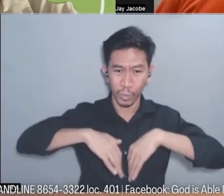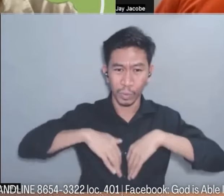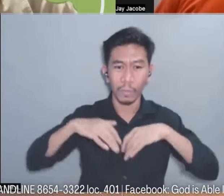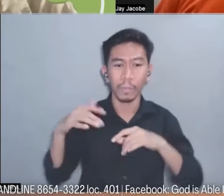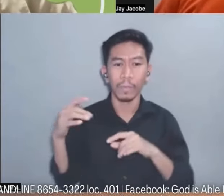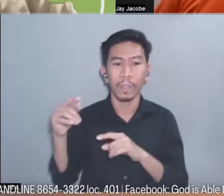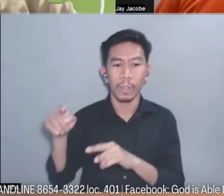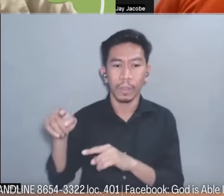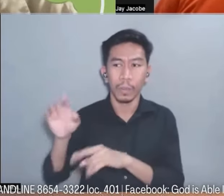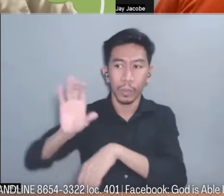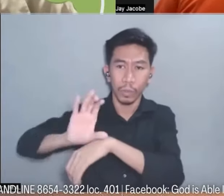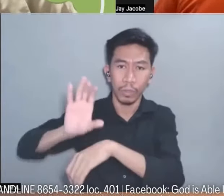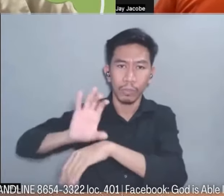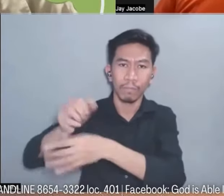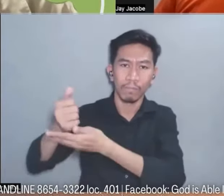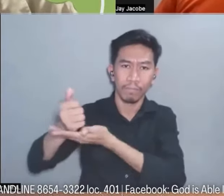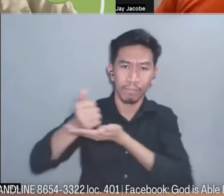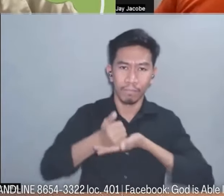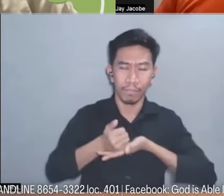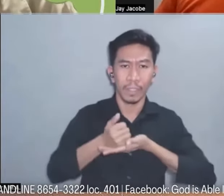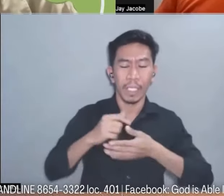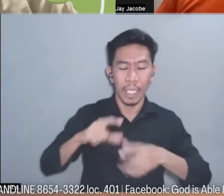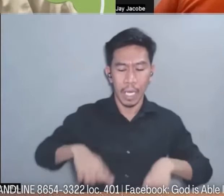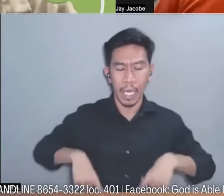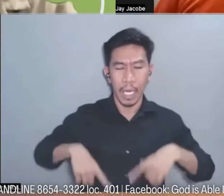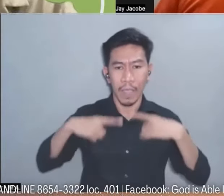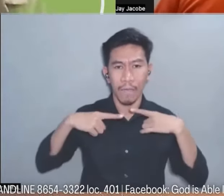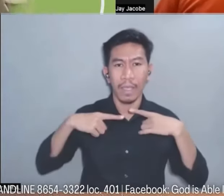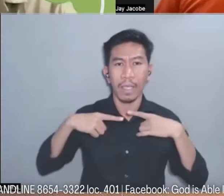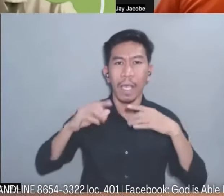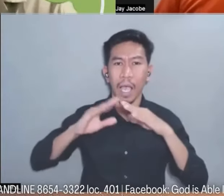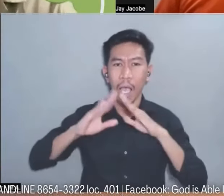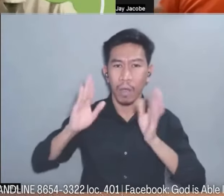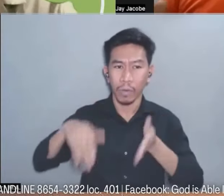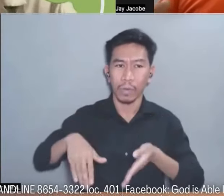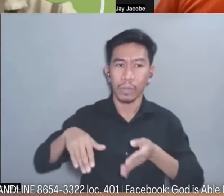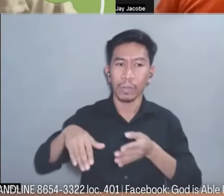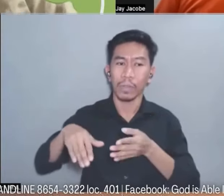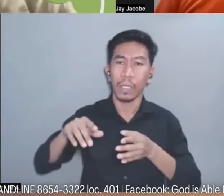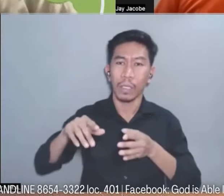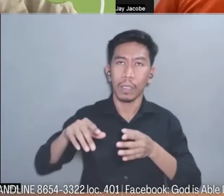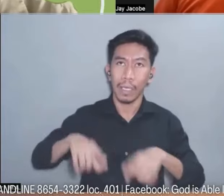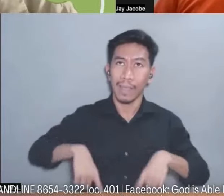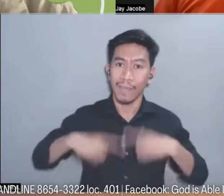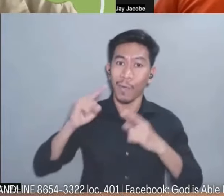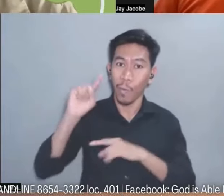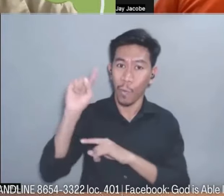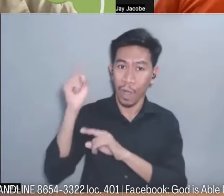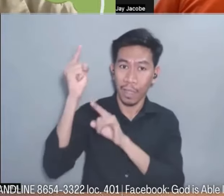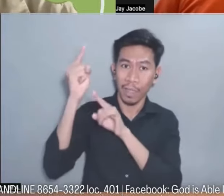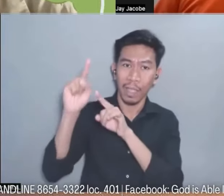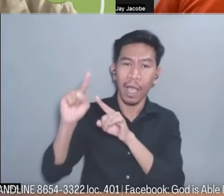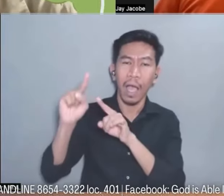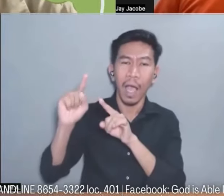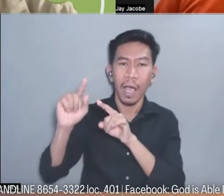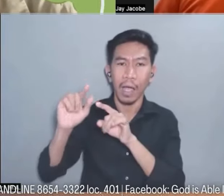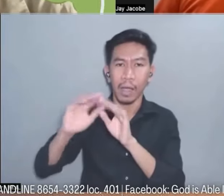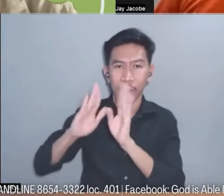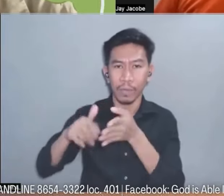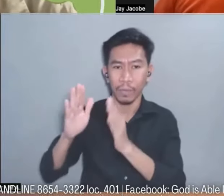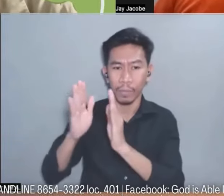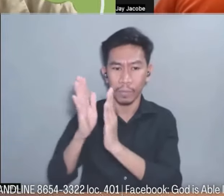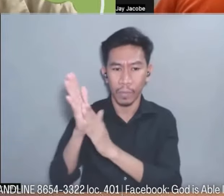one house of praise nag-ano po sila pledge para sa akin for 3 months na magpagpatpahin ako